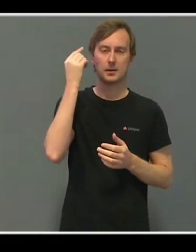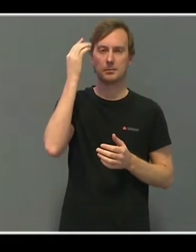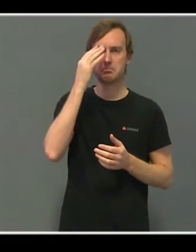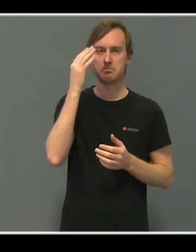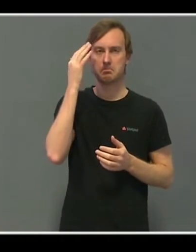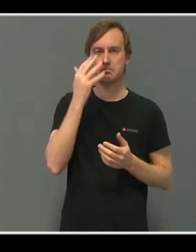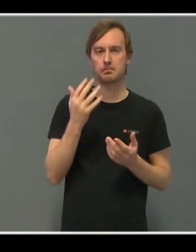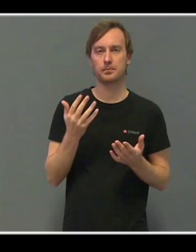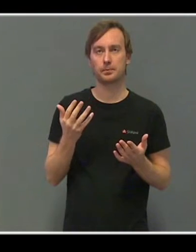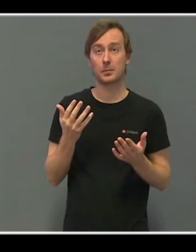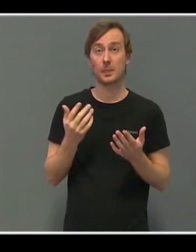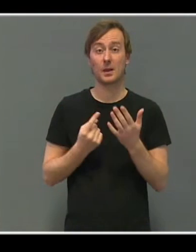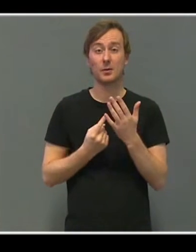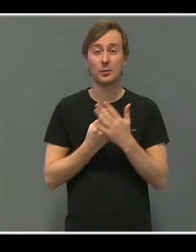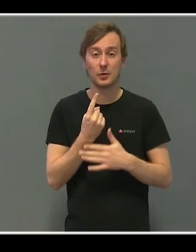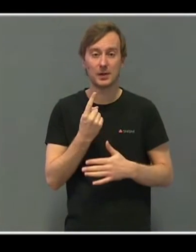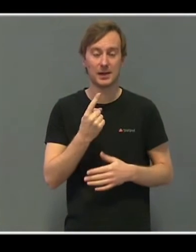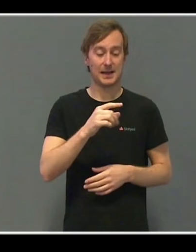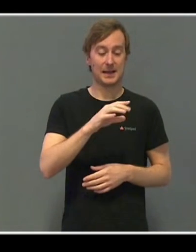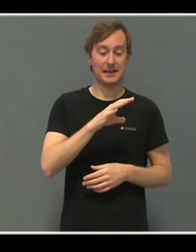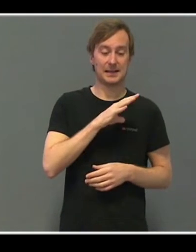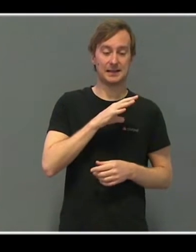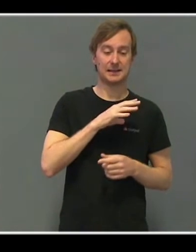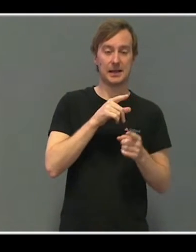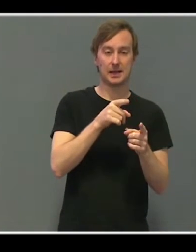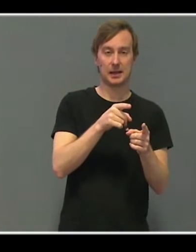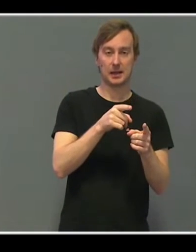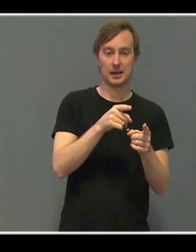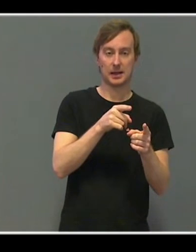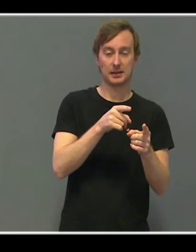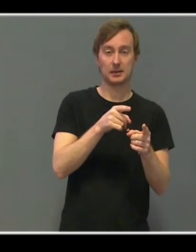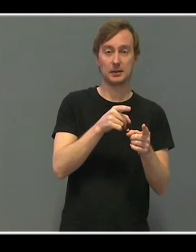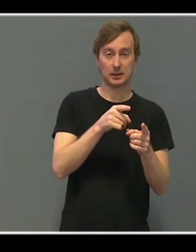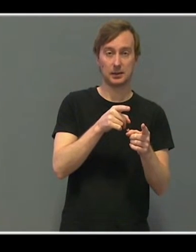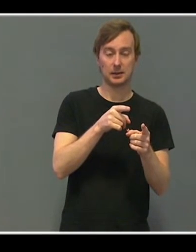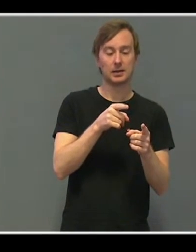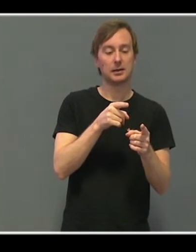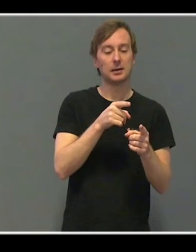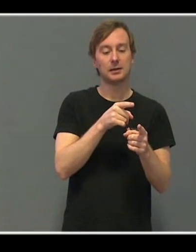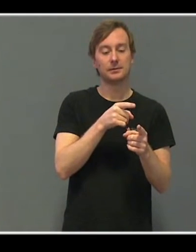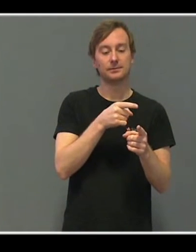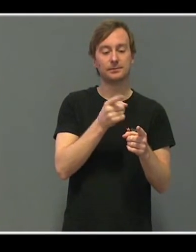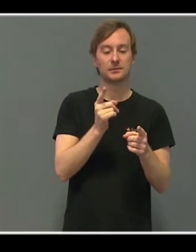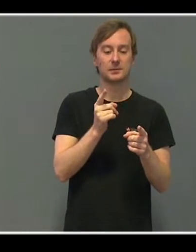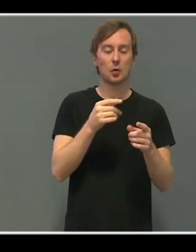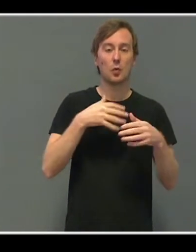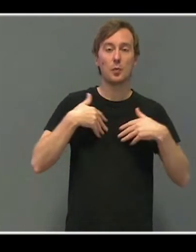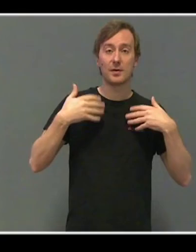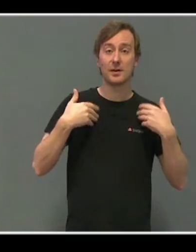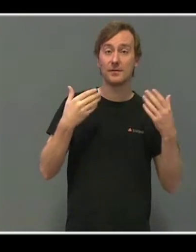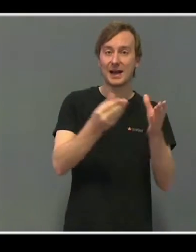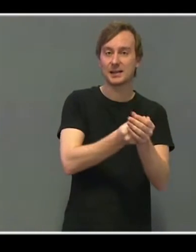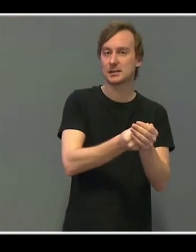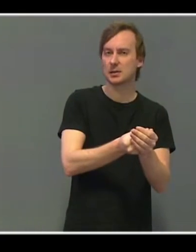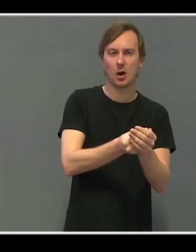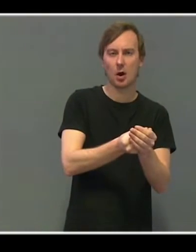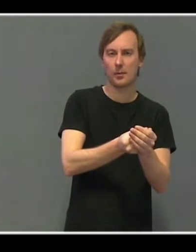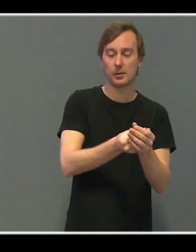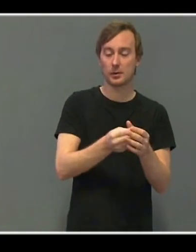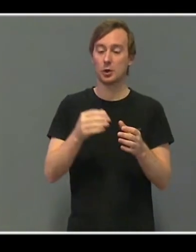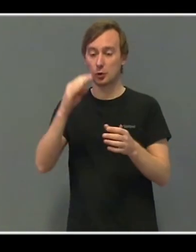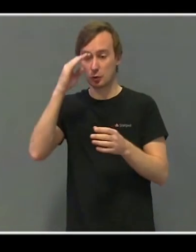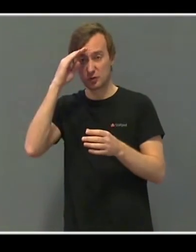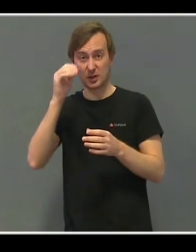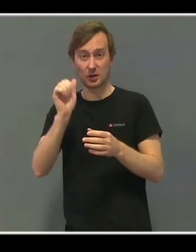kan jo være det at jenter i større grad, en gutter kanskje ikke får det fellesskapet som guttene får i spilling,